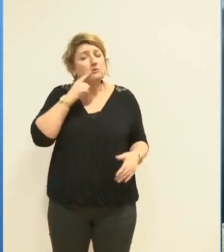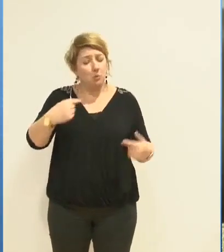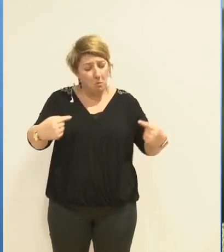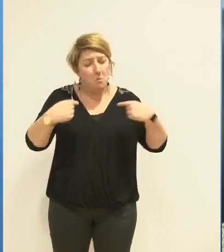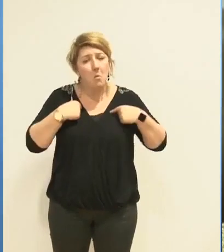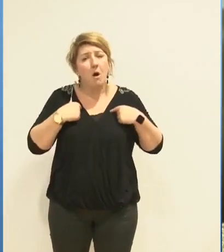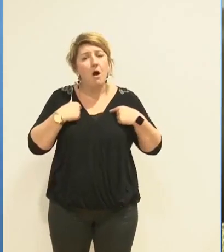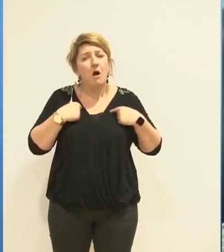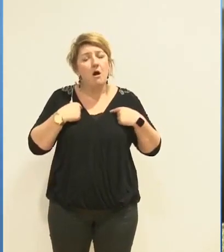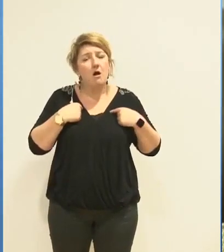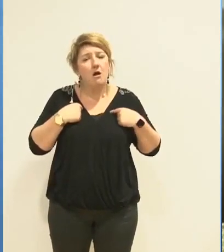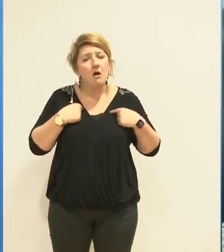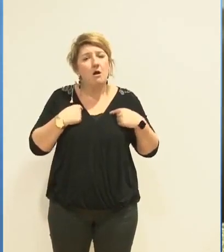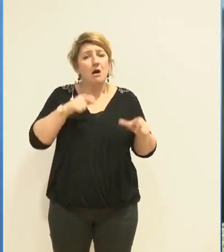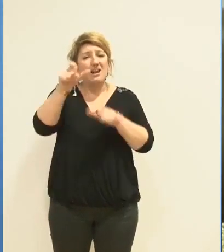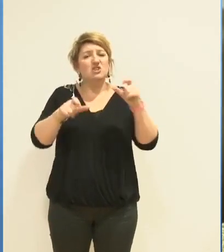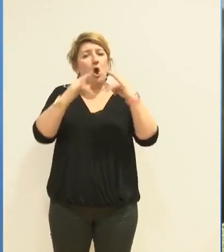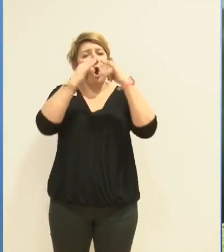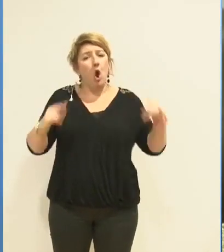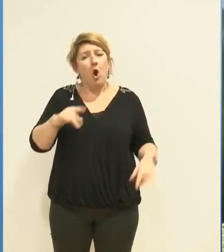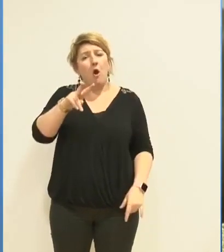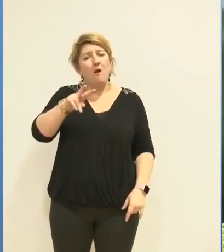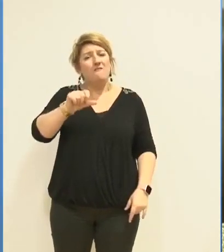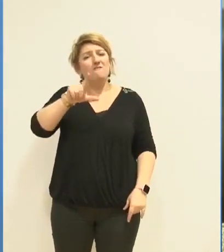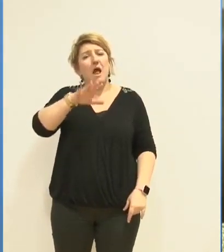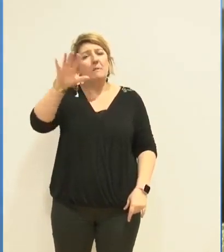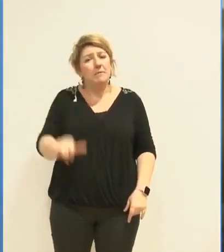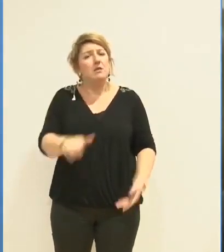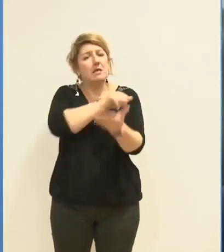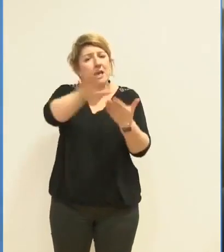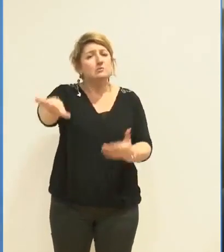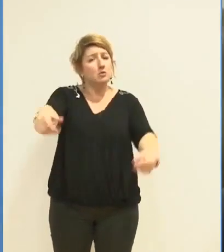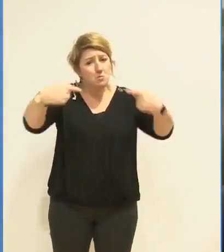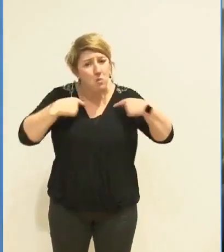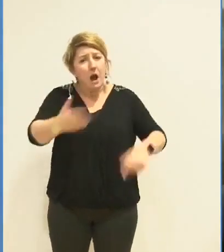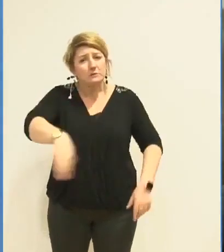qui ai expulsé les gens du camp de Valmy. C'est tout. Dont acte. Oui, mais c'est mon pote.